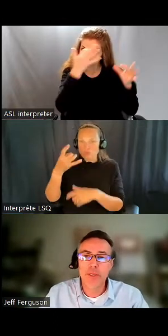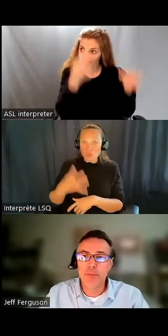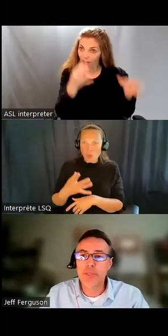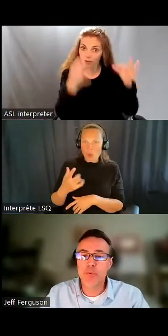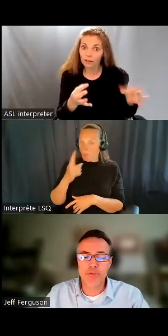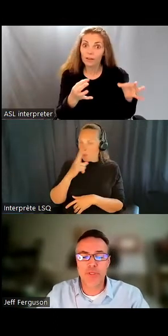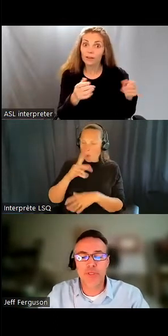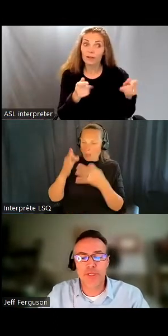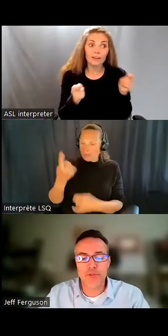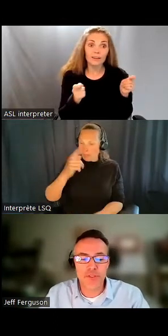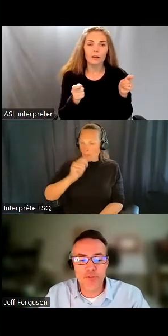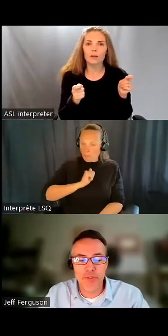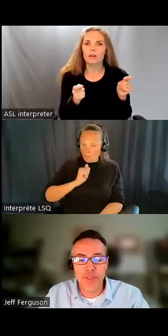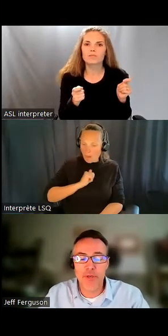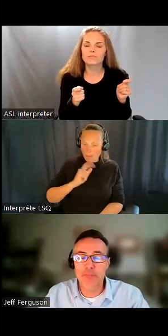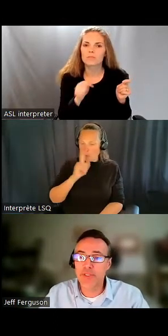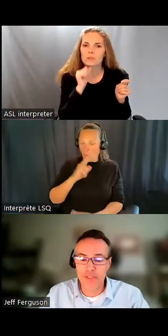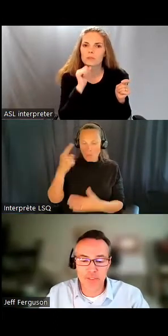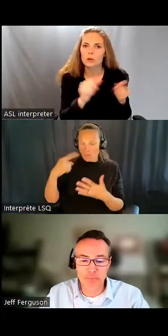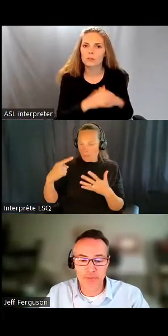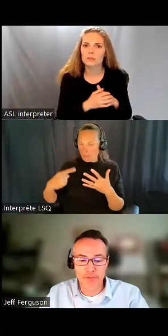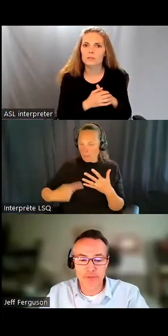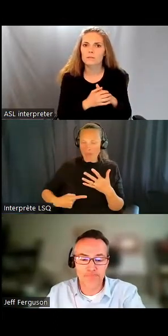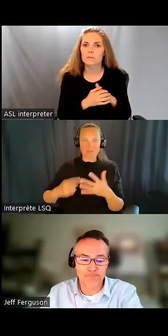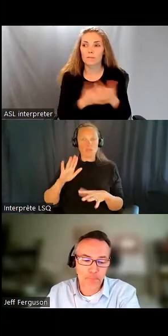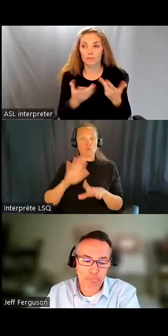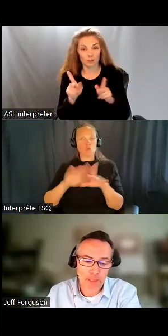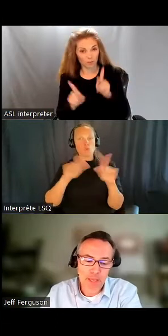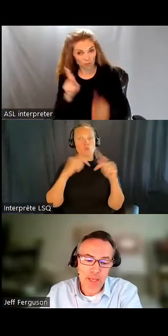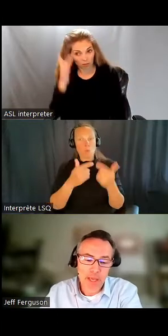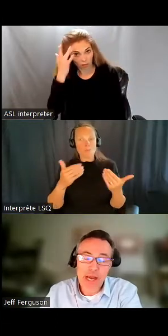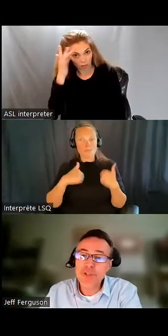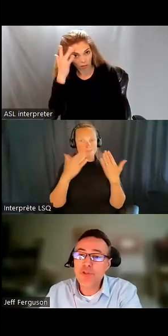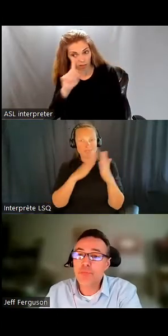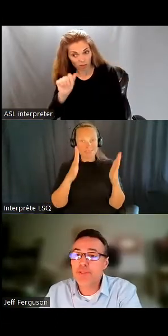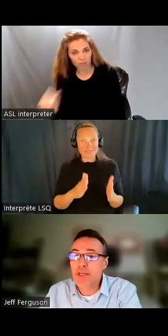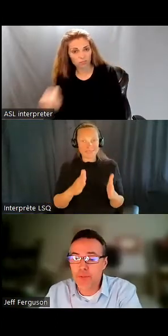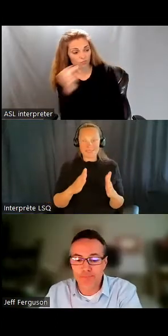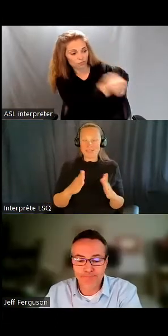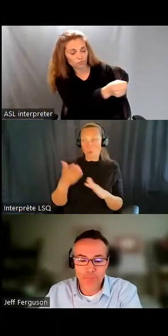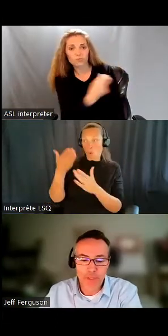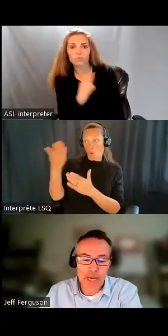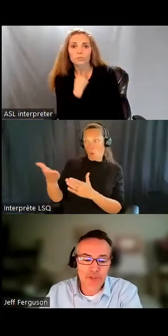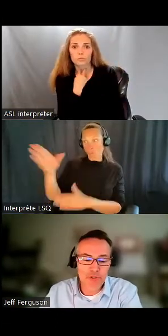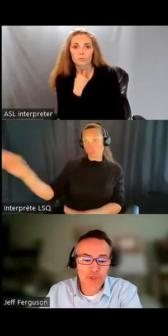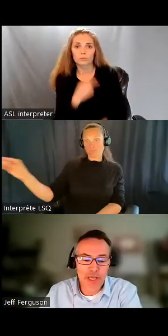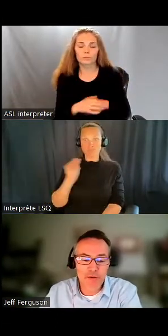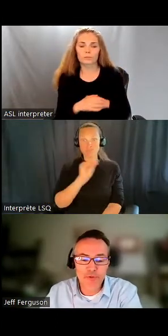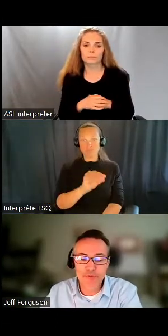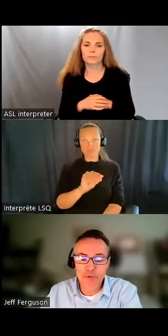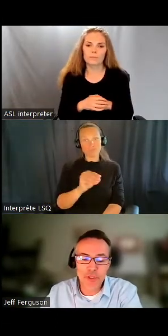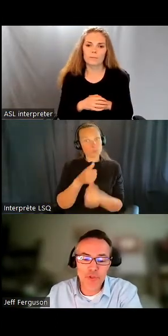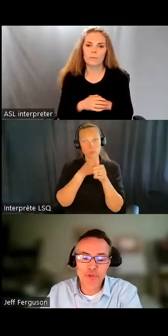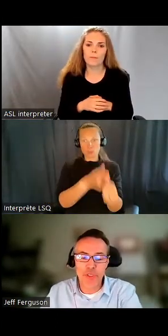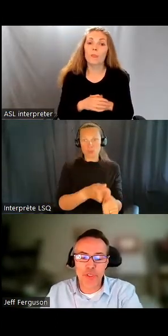Il n'y a pas de choix de prise de décision. Les personnes ayant une déficience intellectuelle sont placées dans ces modèles. Le logement devrait être